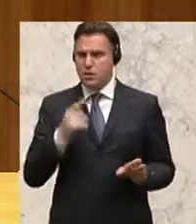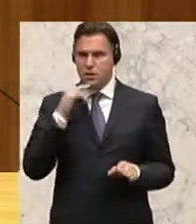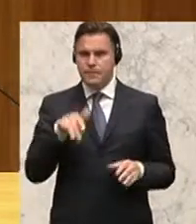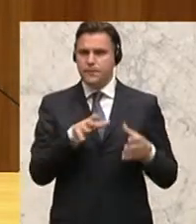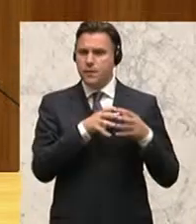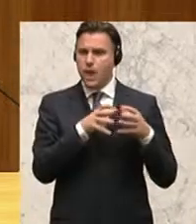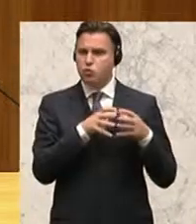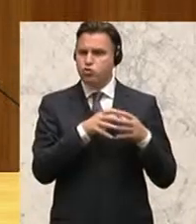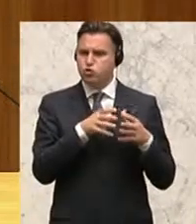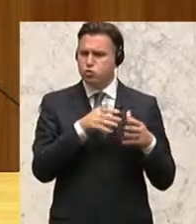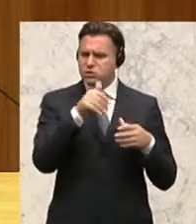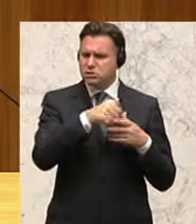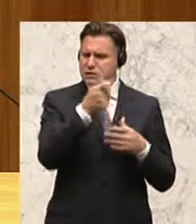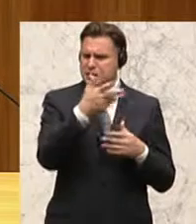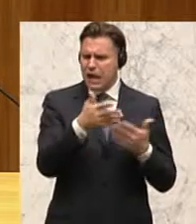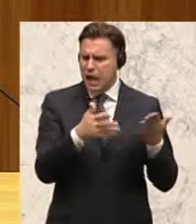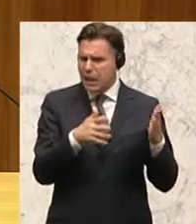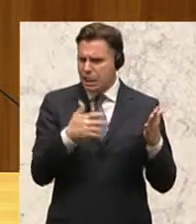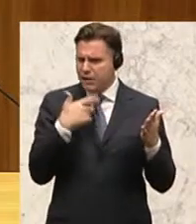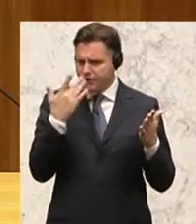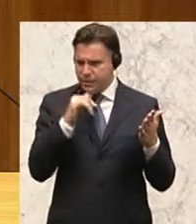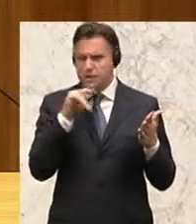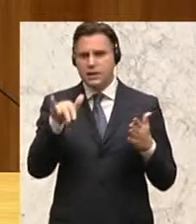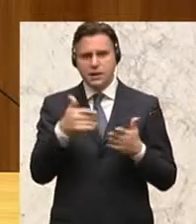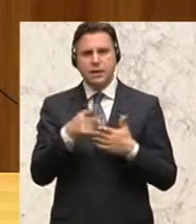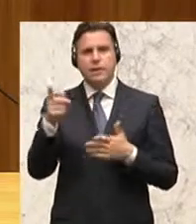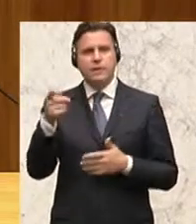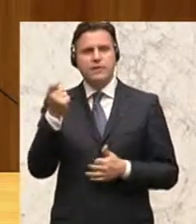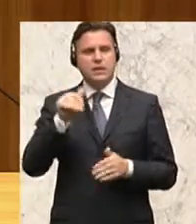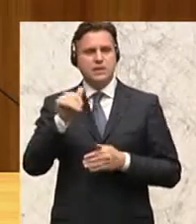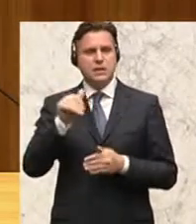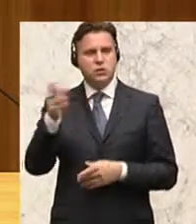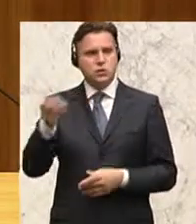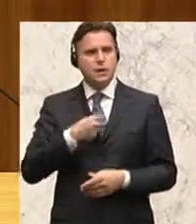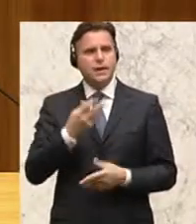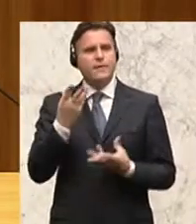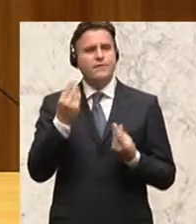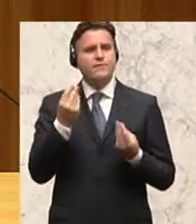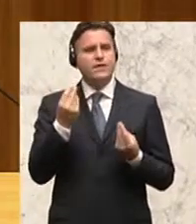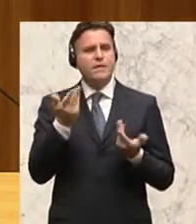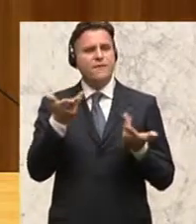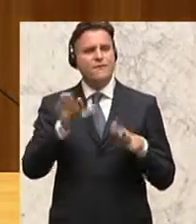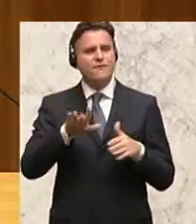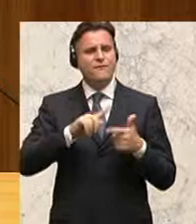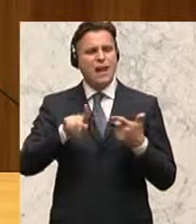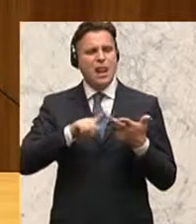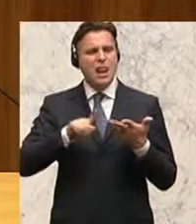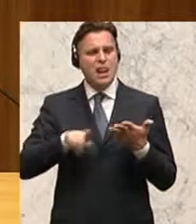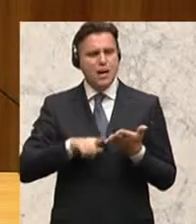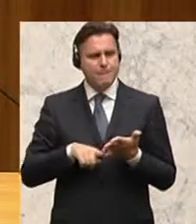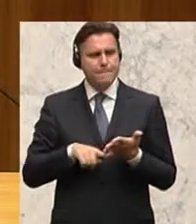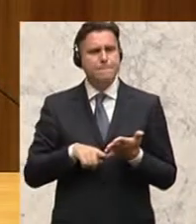nennen, dankenswerterweise hat das Finanzministerium jetzt diese Zahlen nachgeliefert. Um wie viele Fälle es sich eigentlich jetzt noch handelt im